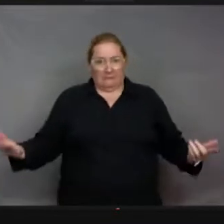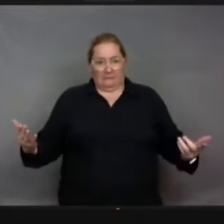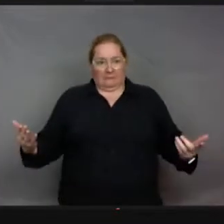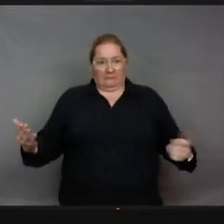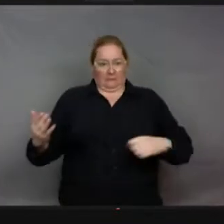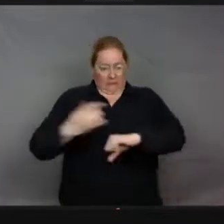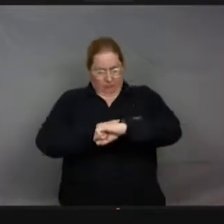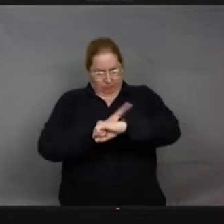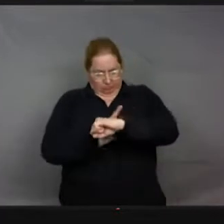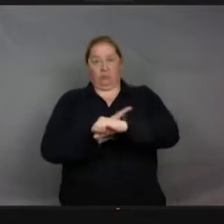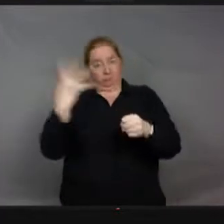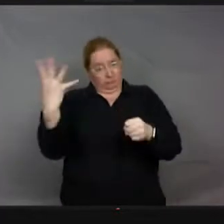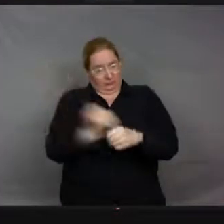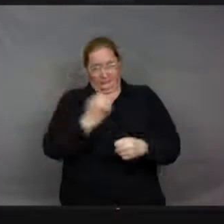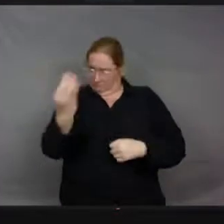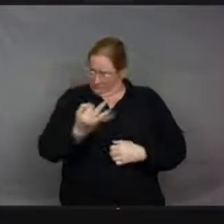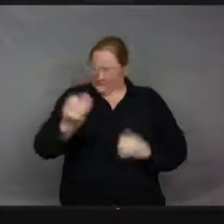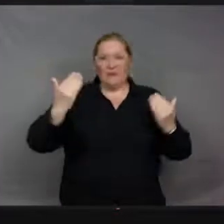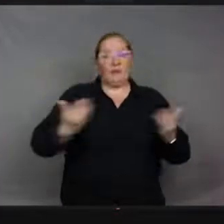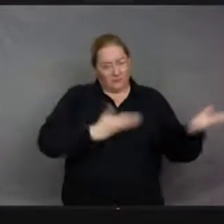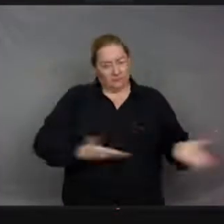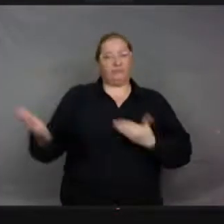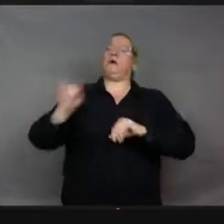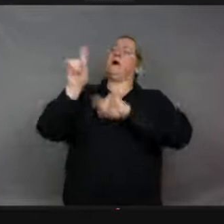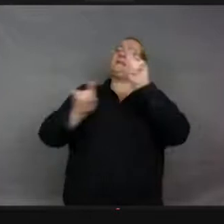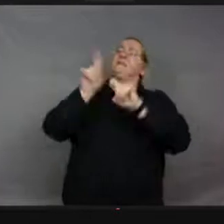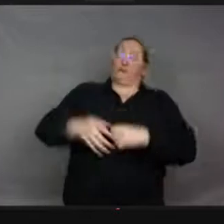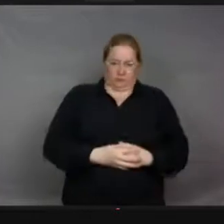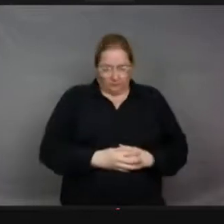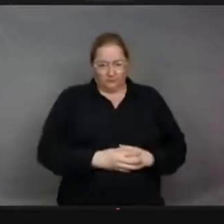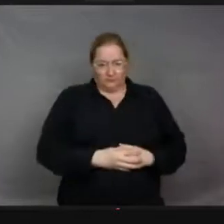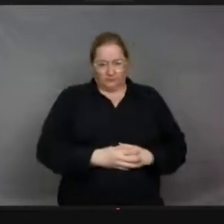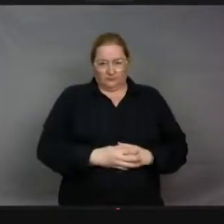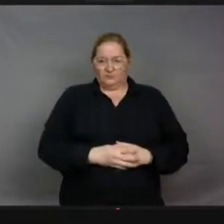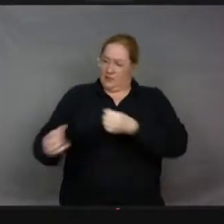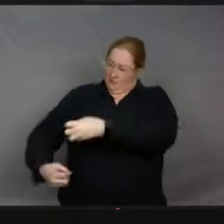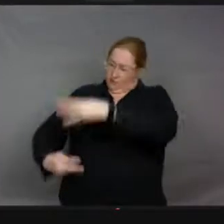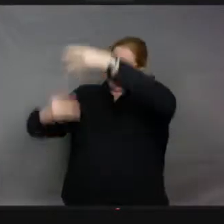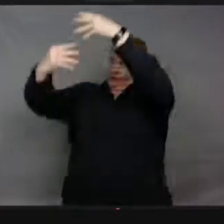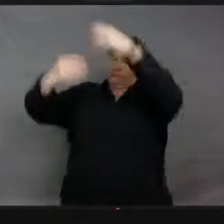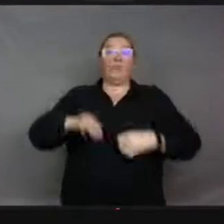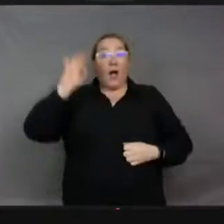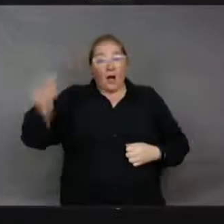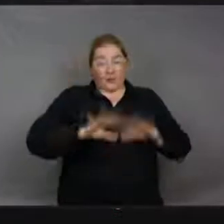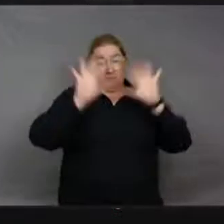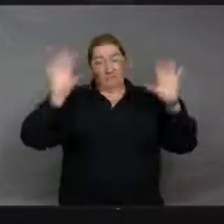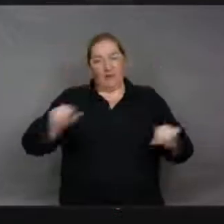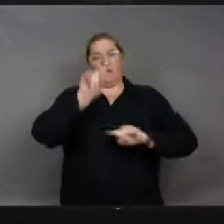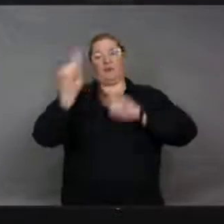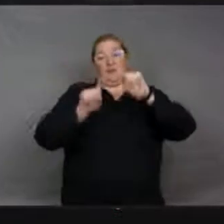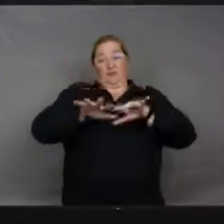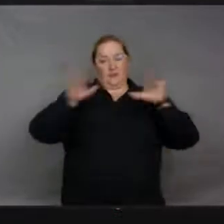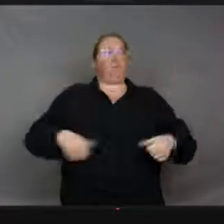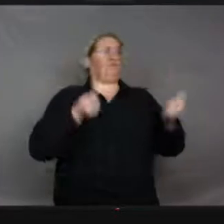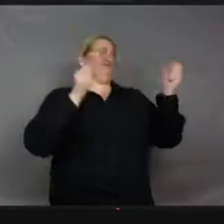le timing. On va passer aux questions. Est-ce que Stéphane, d'Aluin, tu as des questions ? Oui, beaucoup de questions. J'en étais sûre.